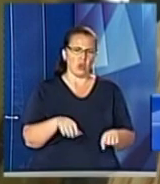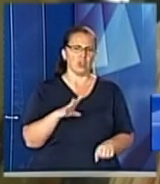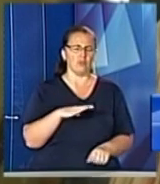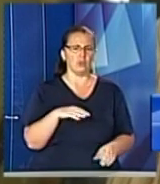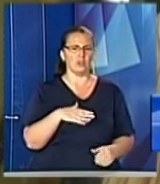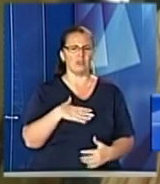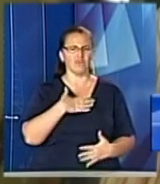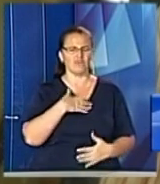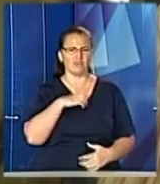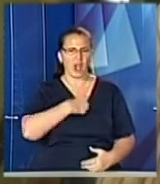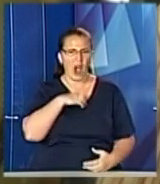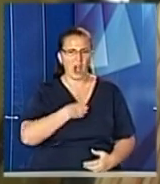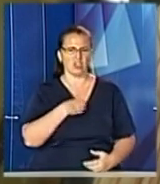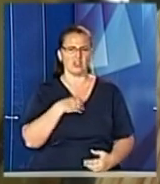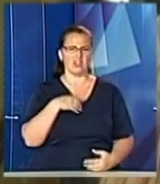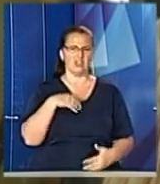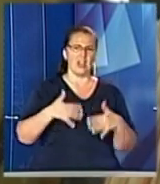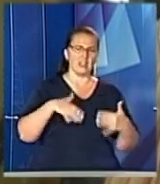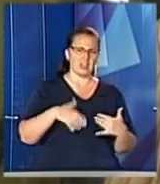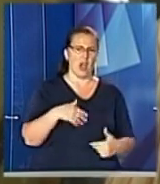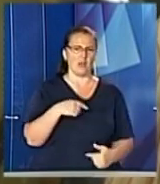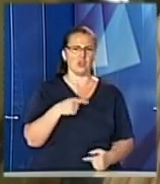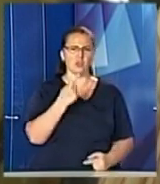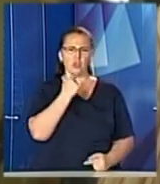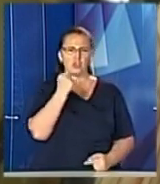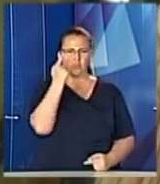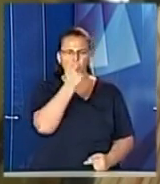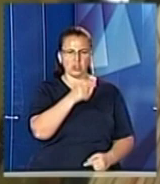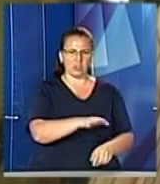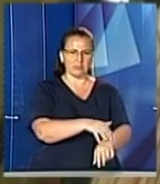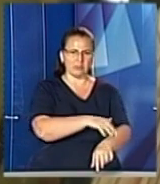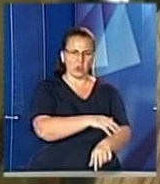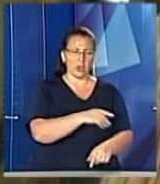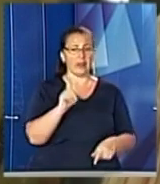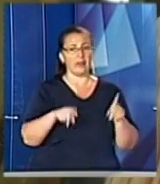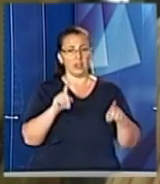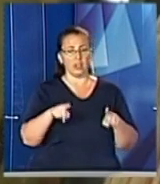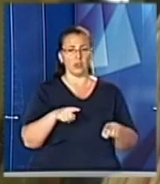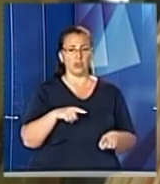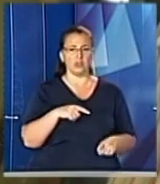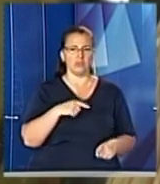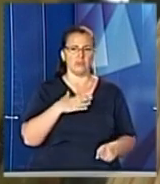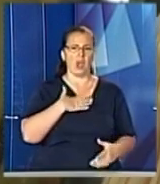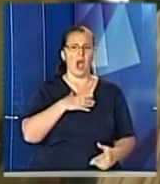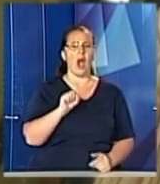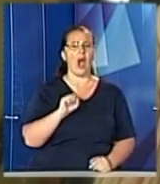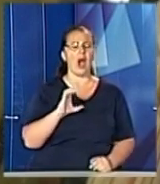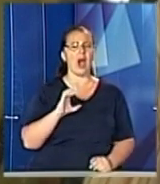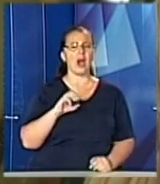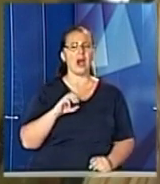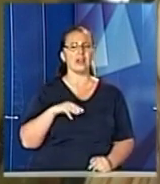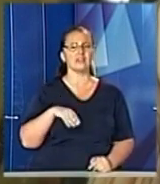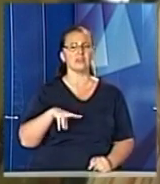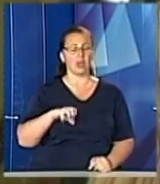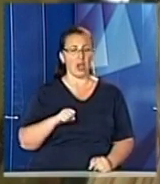може бути нежить, почервоніння очей, якесь висипання на шкірі, інколи навіть бронхіальна астма. І часто, густо, якраз